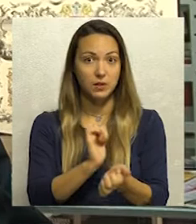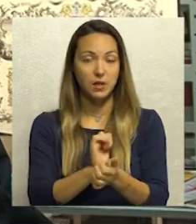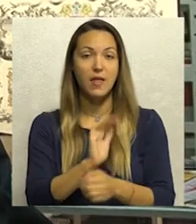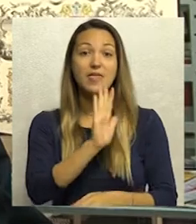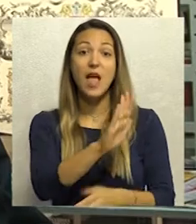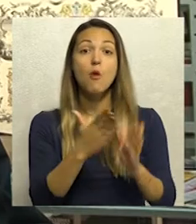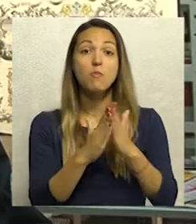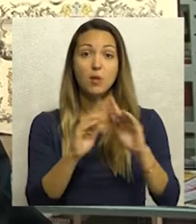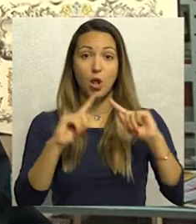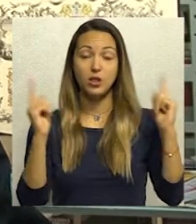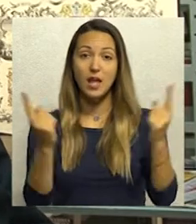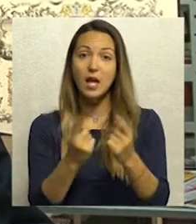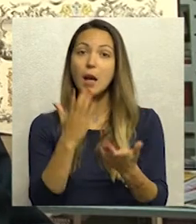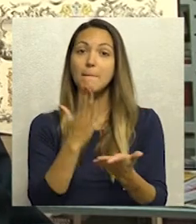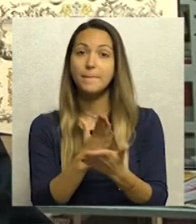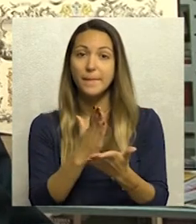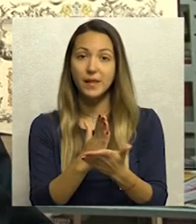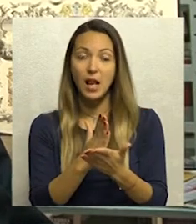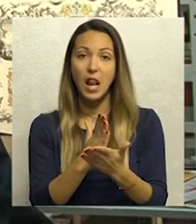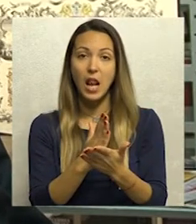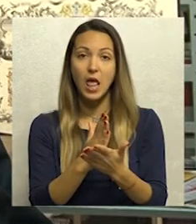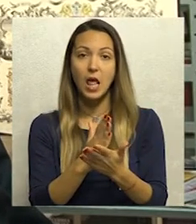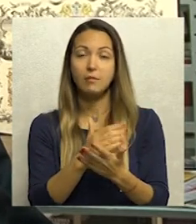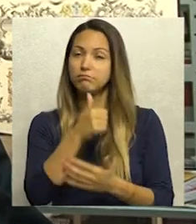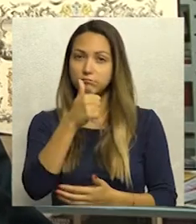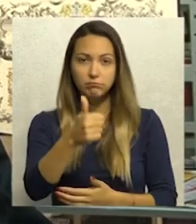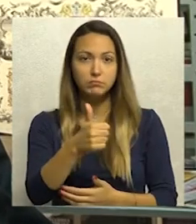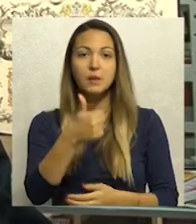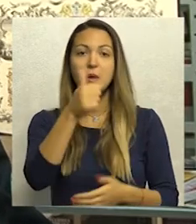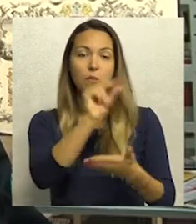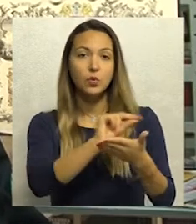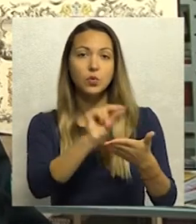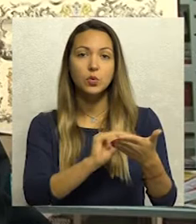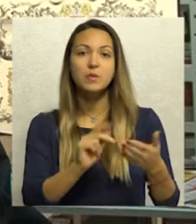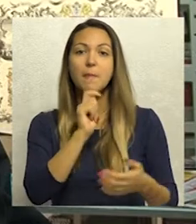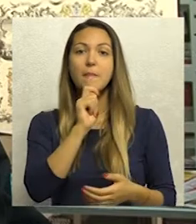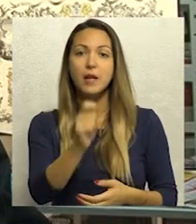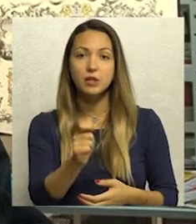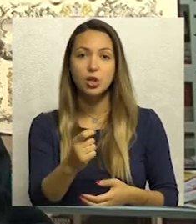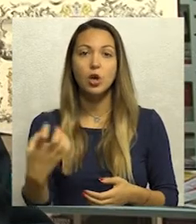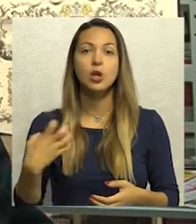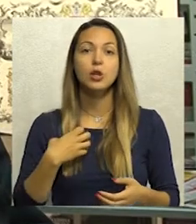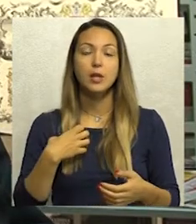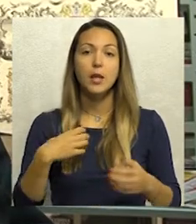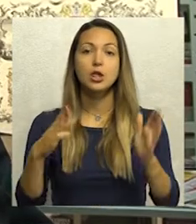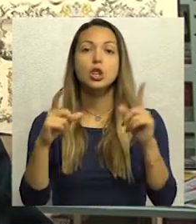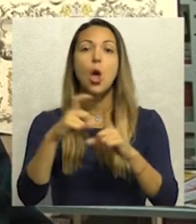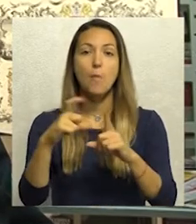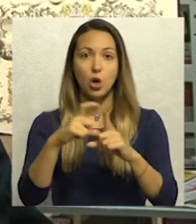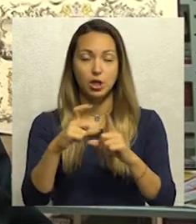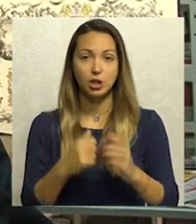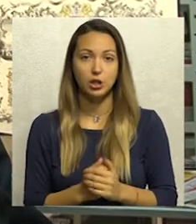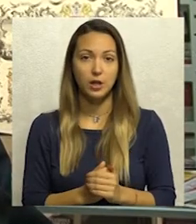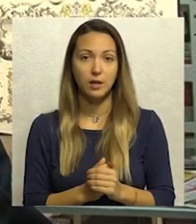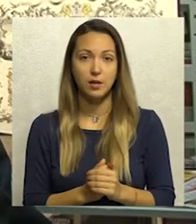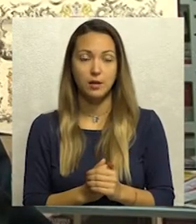je bila zaista fantastična, imamo jednog putopista, mađarskog grofa, Teleki Domokoša, koji je u to vreme